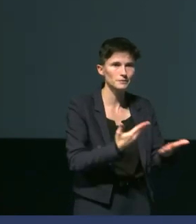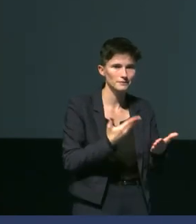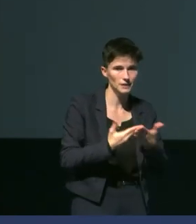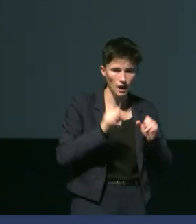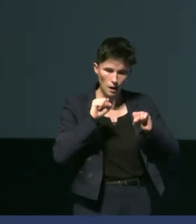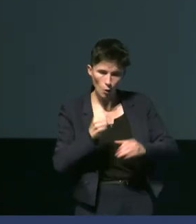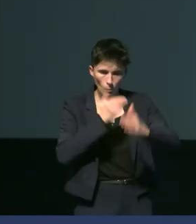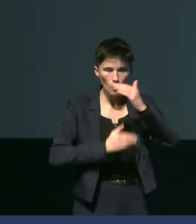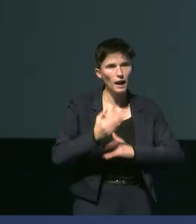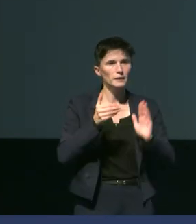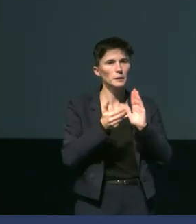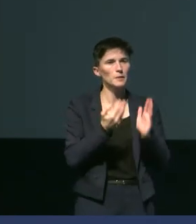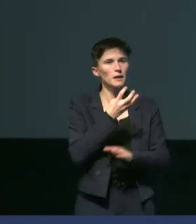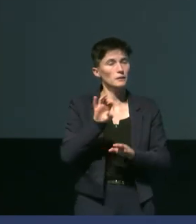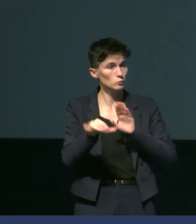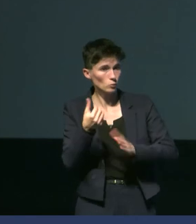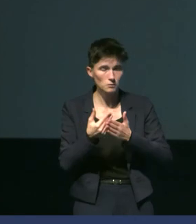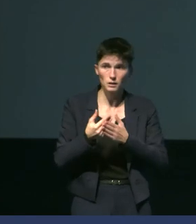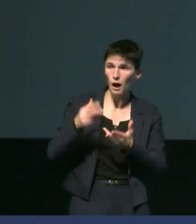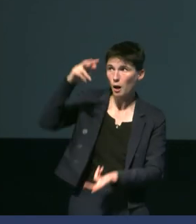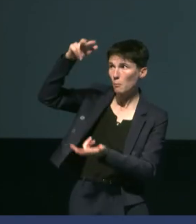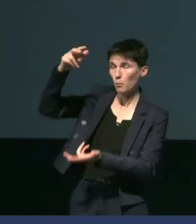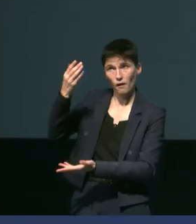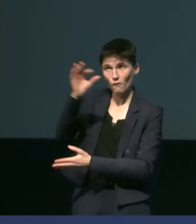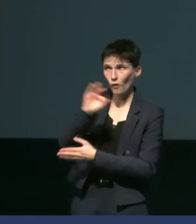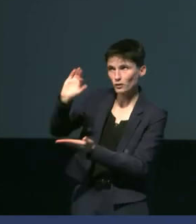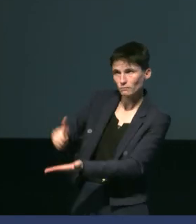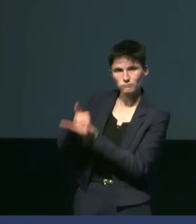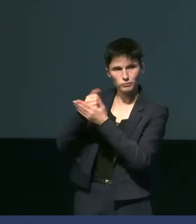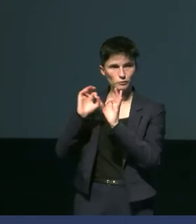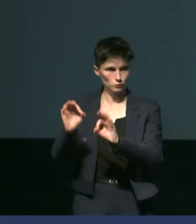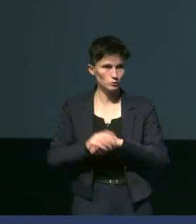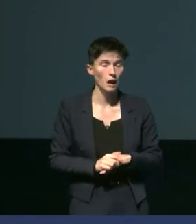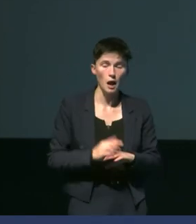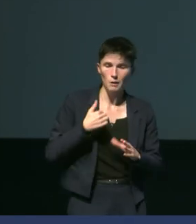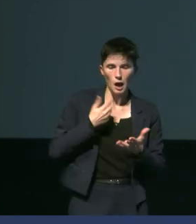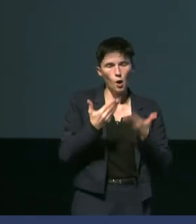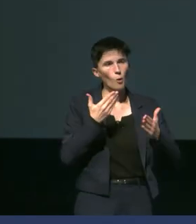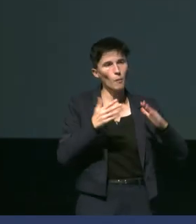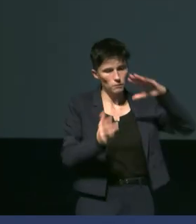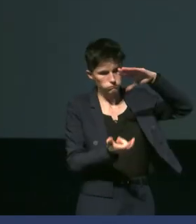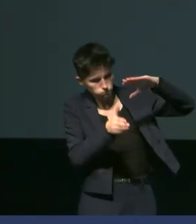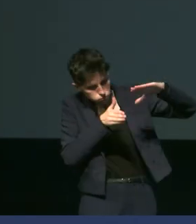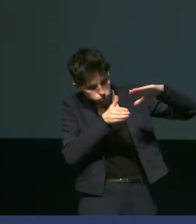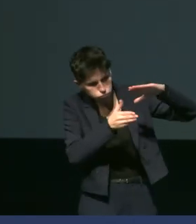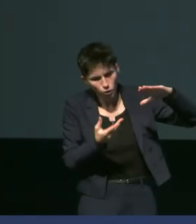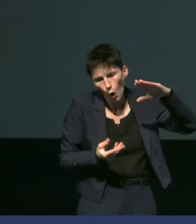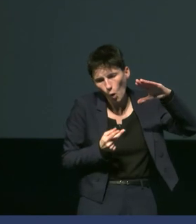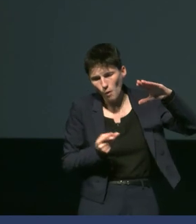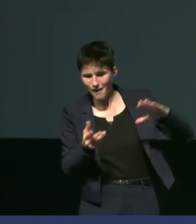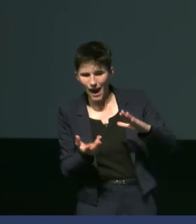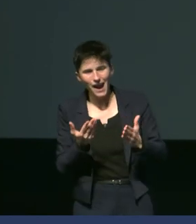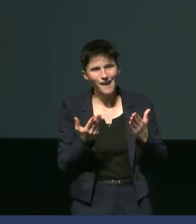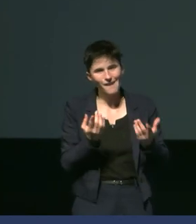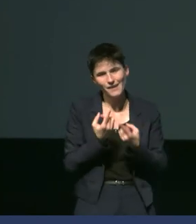soutenu par l'Institut polaire français. Contrairement au subantarctique, on est dans un milieu qui est beaucoup plus épuré, avec beaucoup